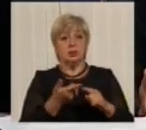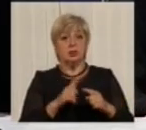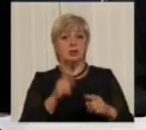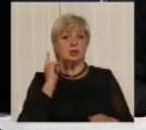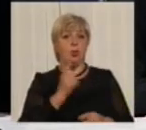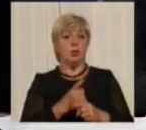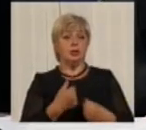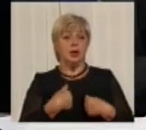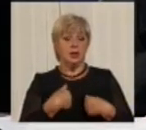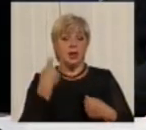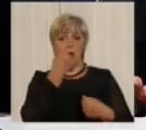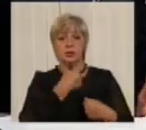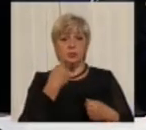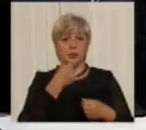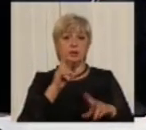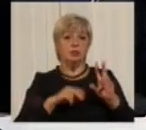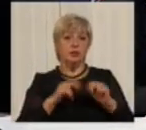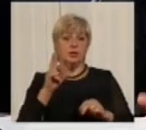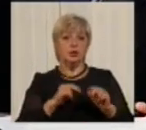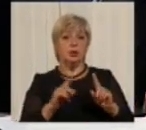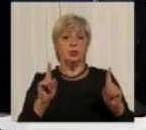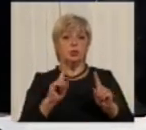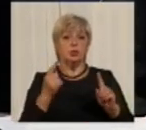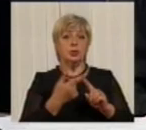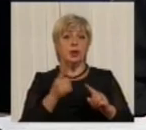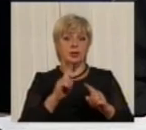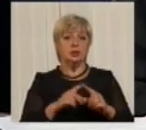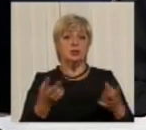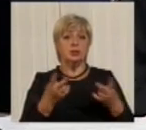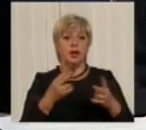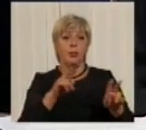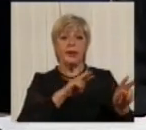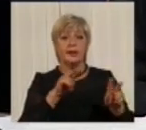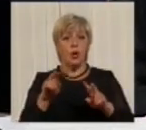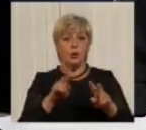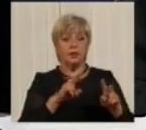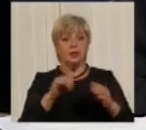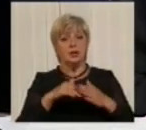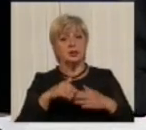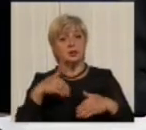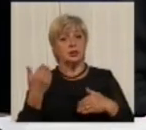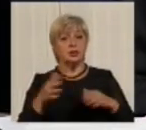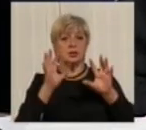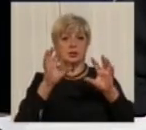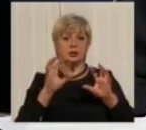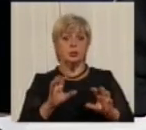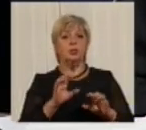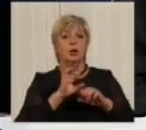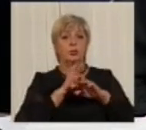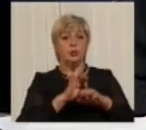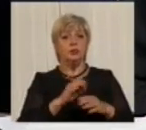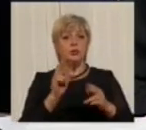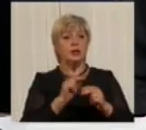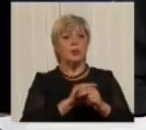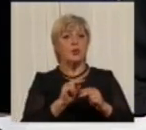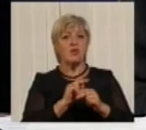особисто вважаю, що на це треба реагувати зі сторони закону, проводити профілактику